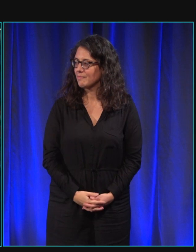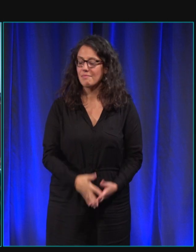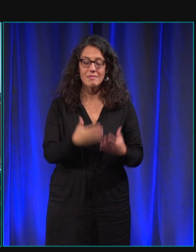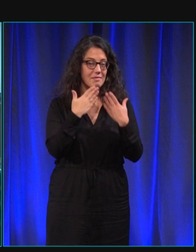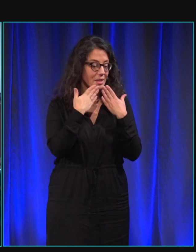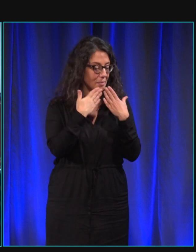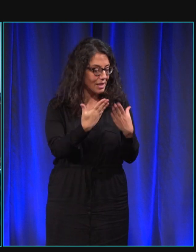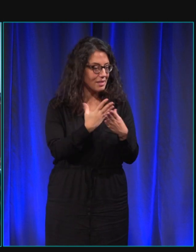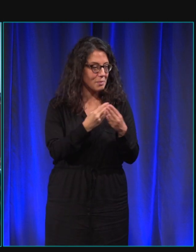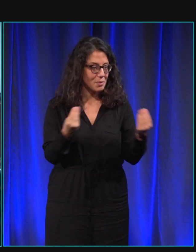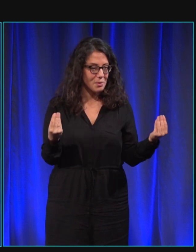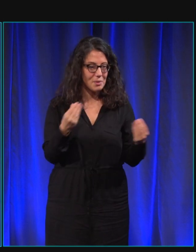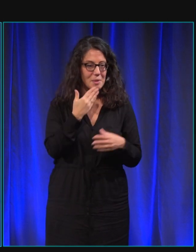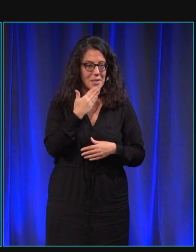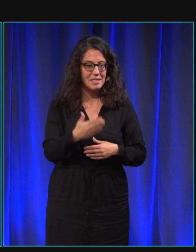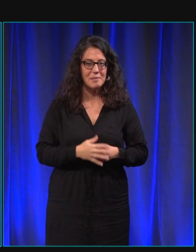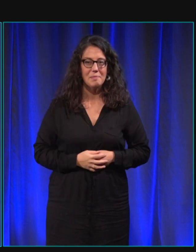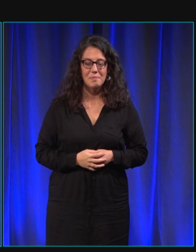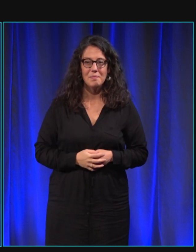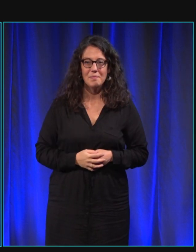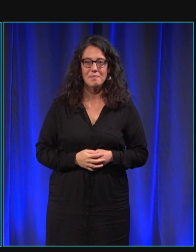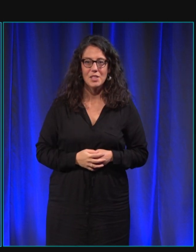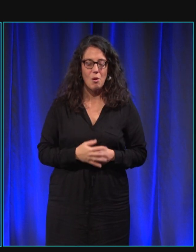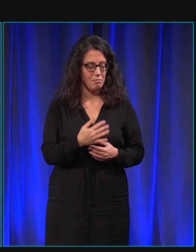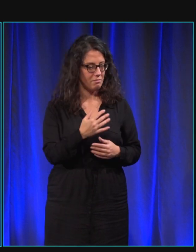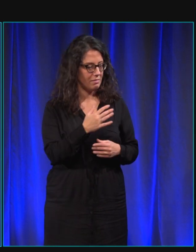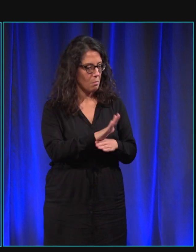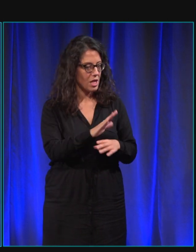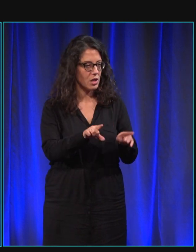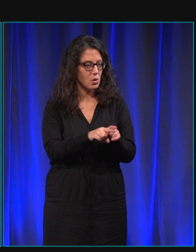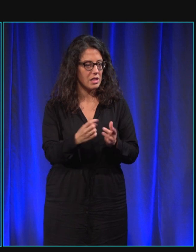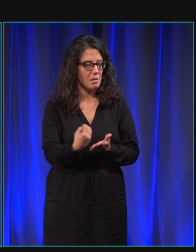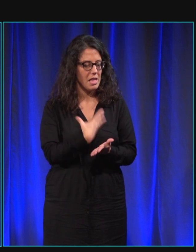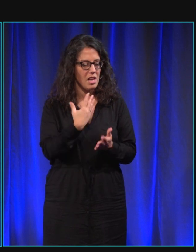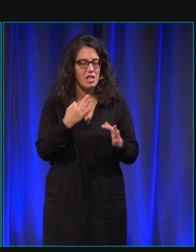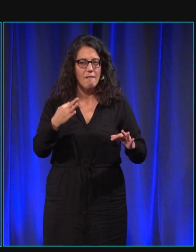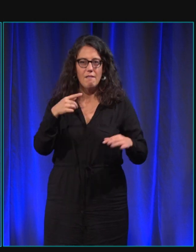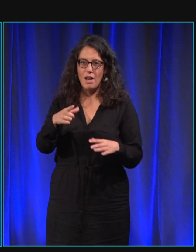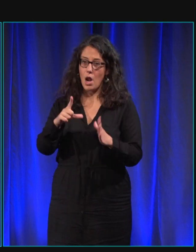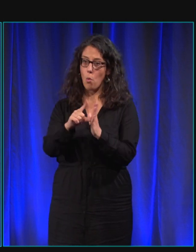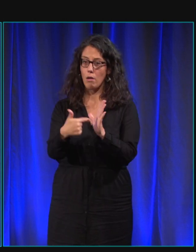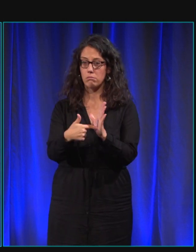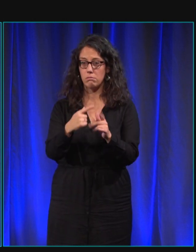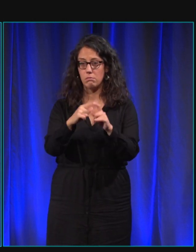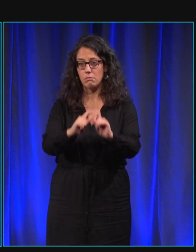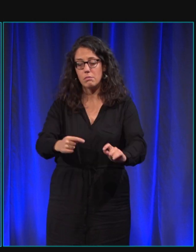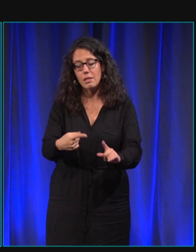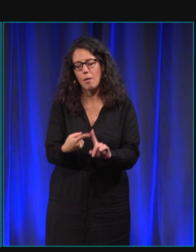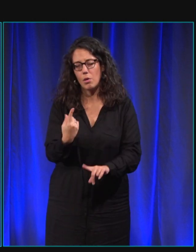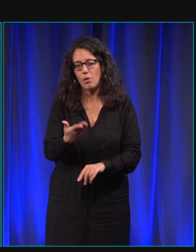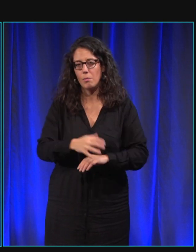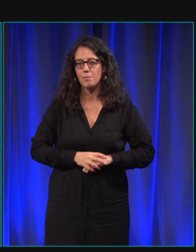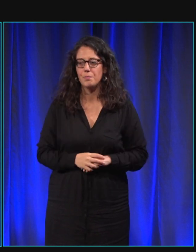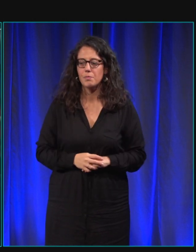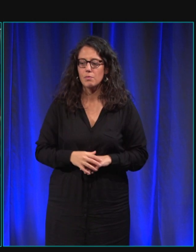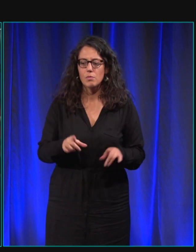merci beaucoup Mathilde Noury pour ce témoignage ce message aussi pour le respect de la loi qui est important et puis ce que vous avez